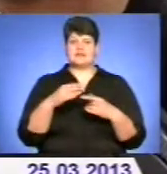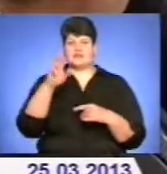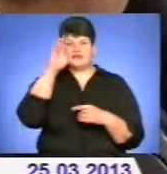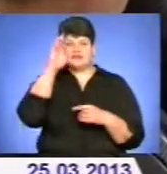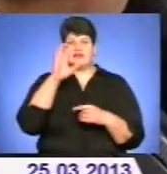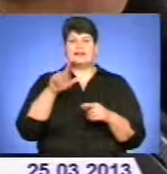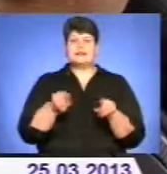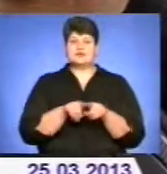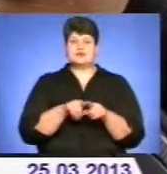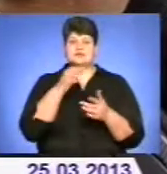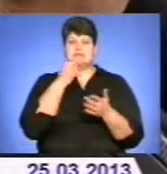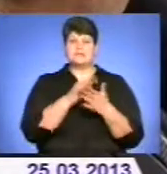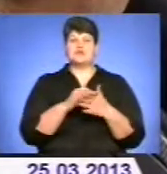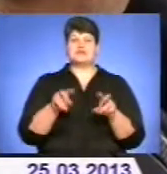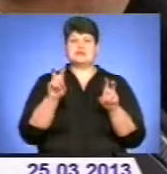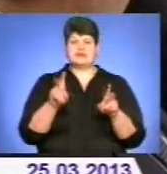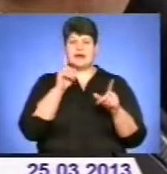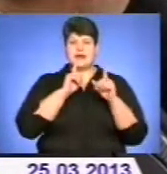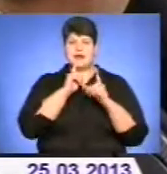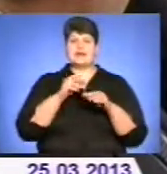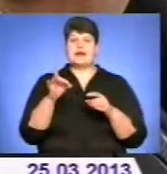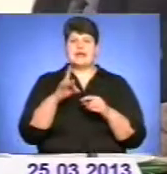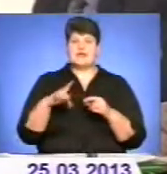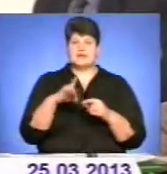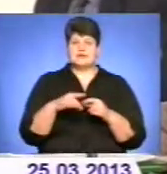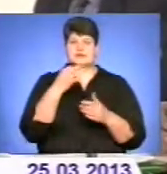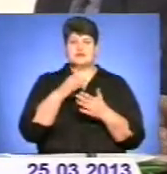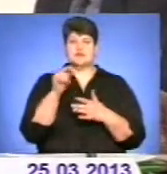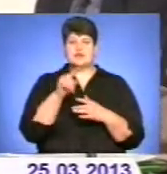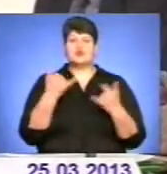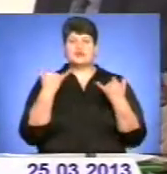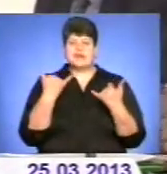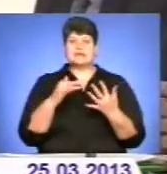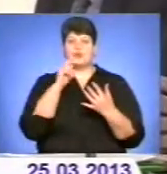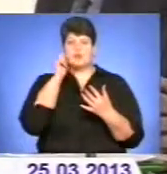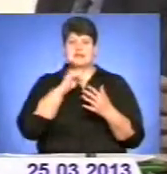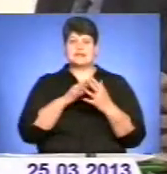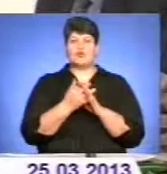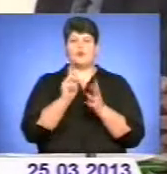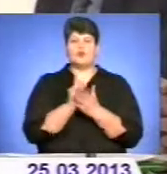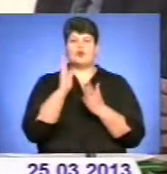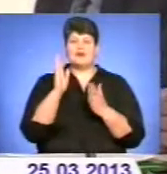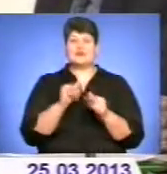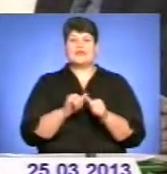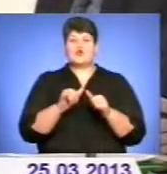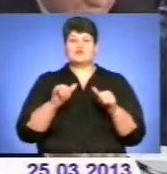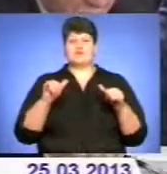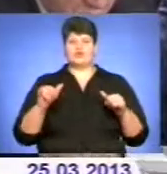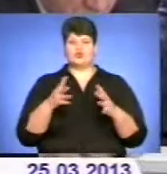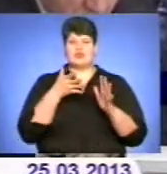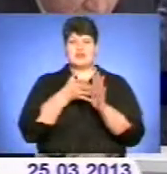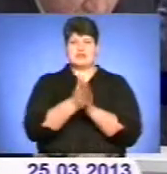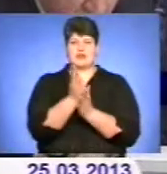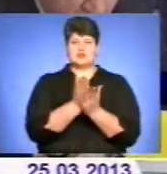Володин Хоптян зазначив, що на засіданні Ради регіонів мова йшла про те, що сучасне українське село повинно мати розвинуту інфраструктуру і невід'ємною складовою має